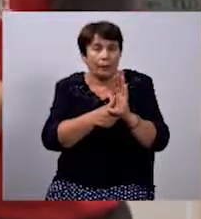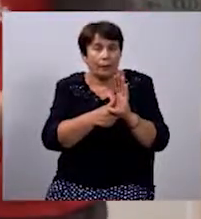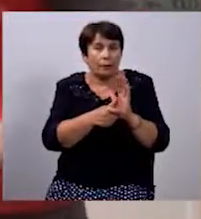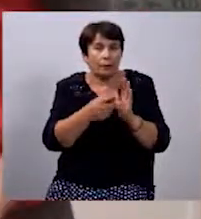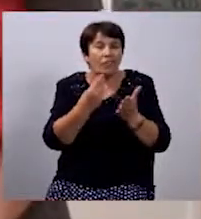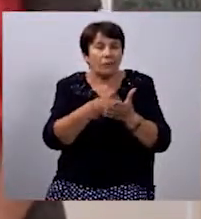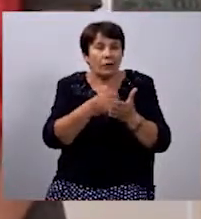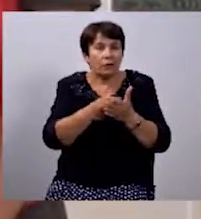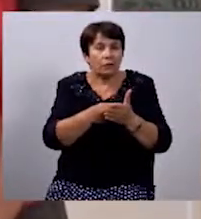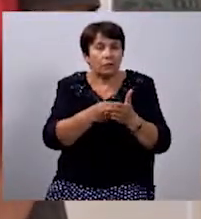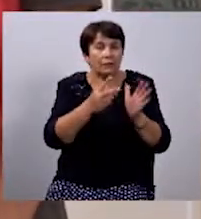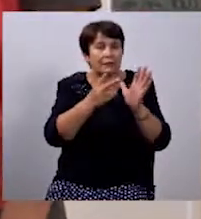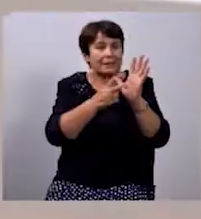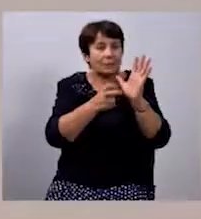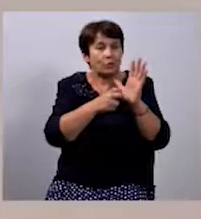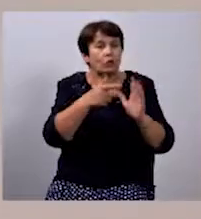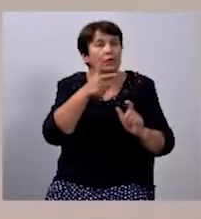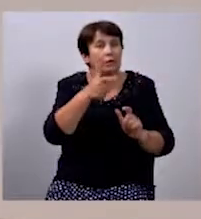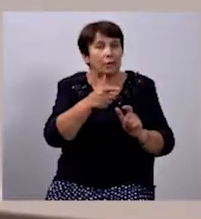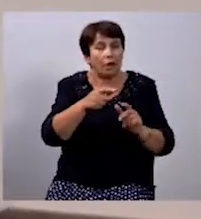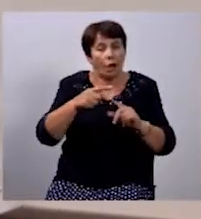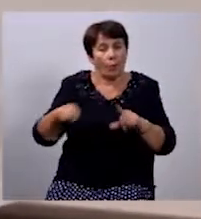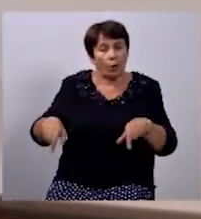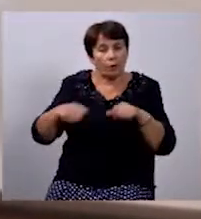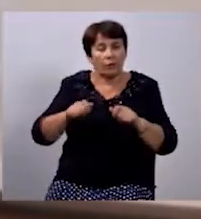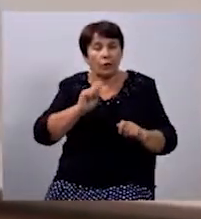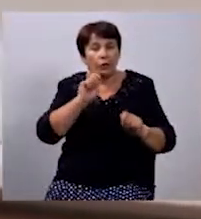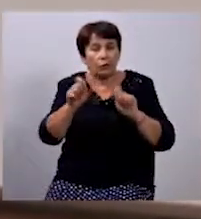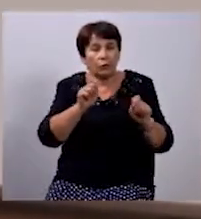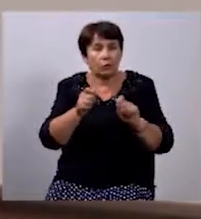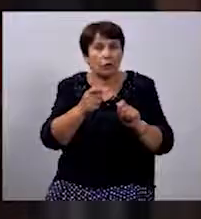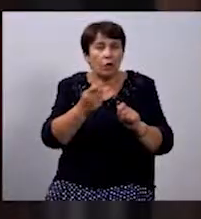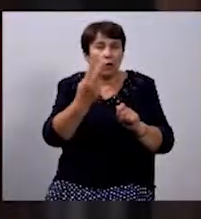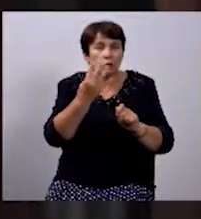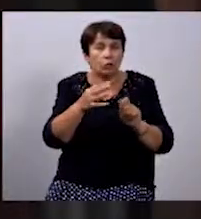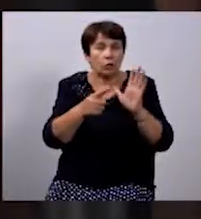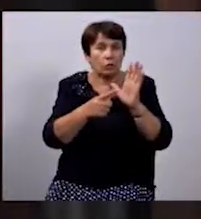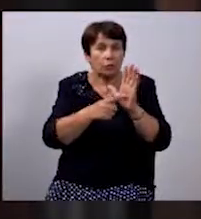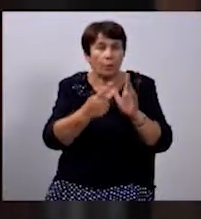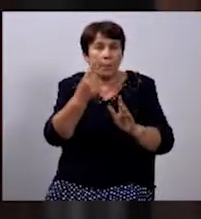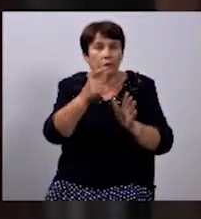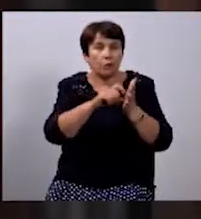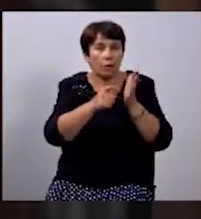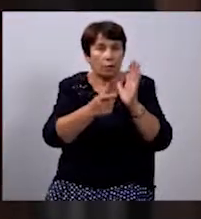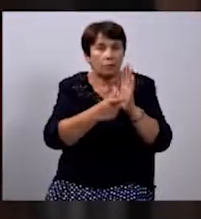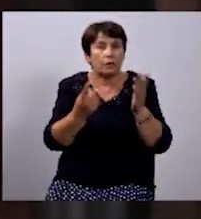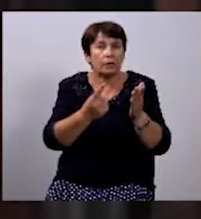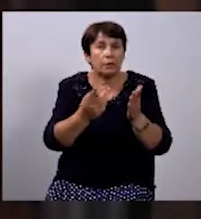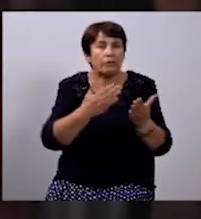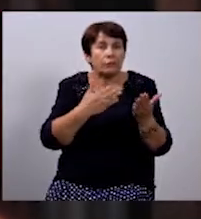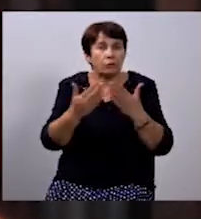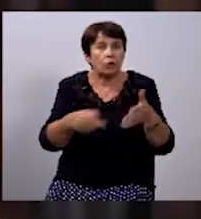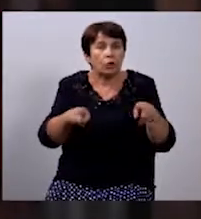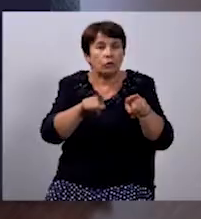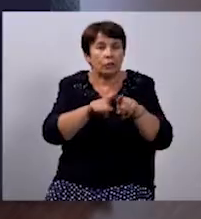вартістью один сертифікат – 700 гривень. Портфелики вручають 46 першокласникам, які відносяться до таких